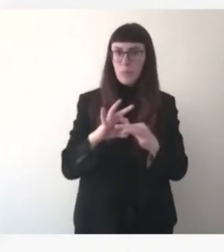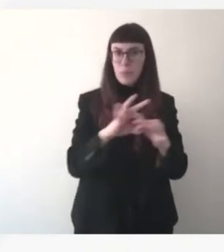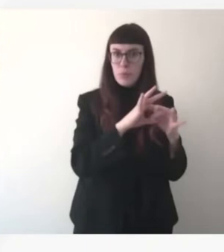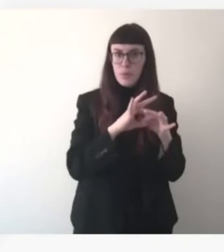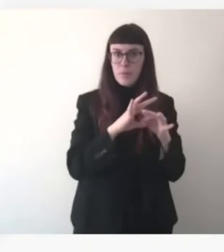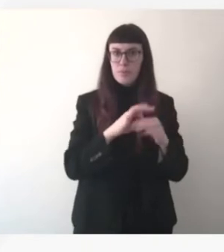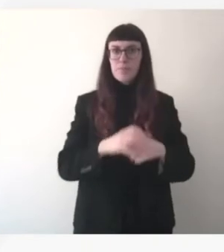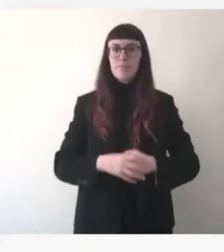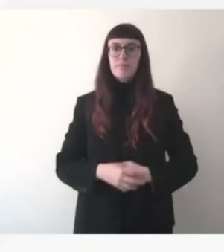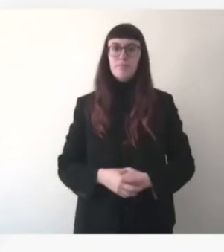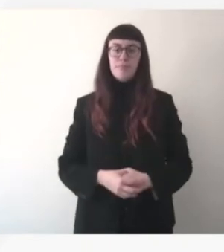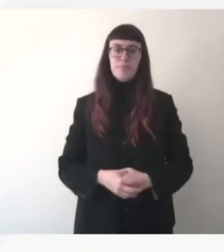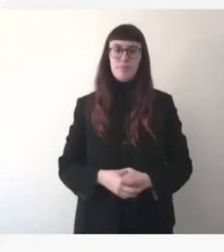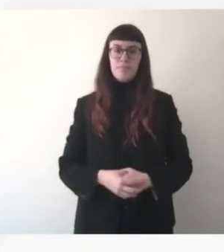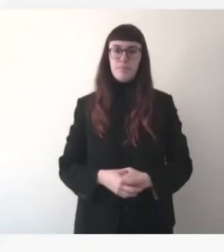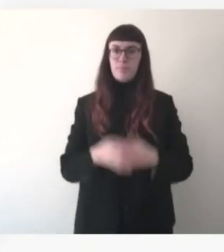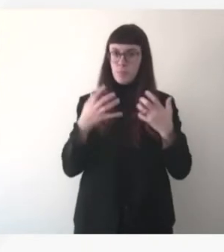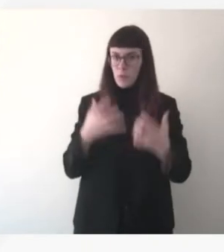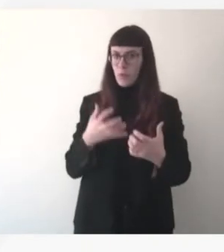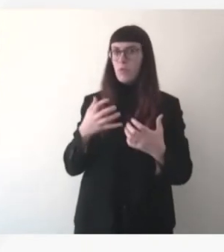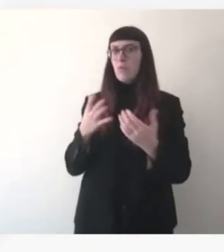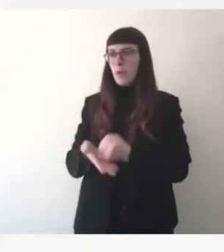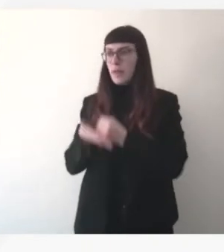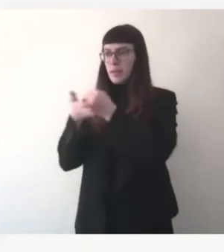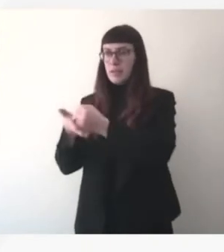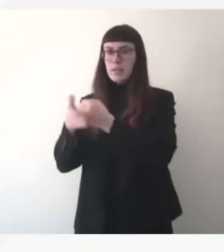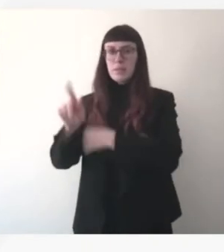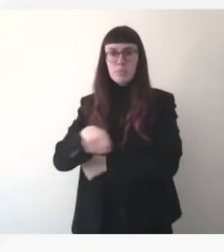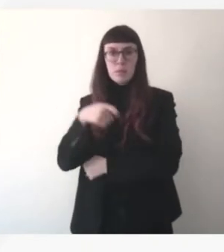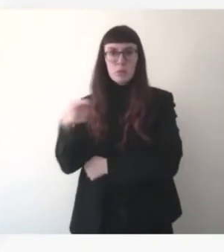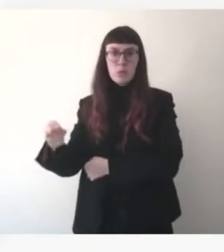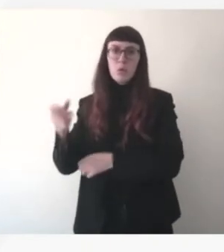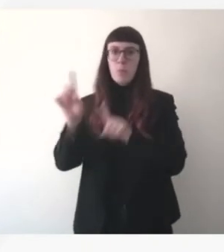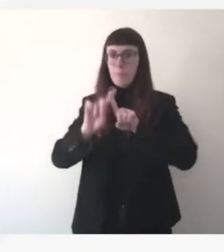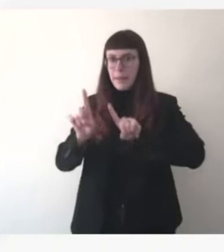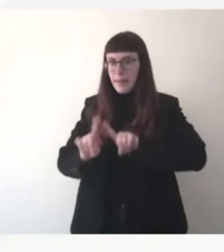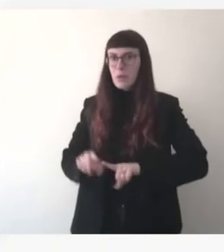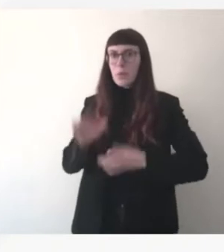répondre et de leur fournir ces équipements civils le plus rapidement possible.